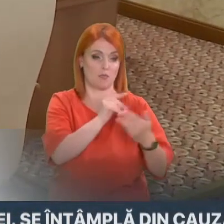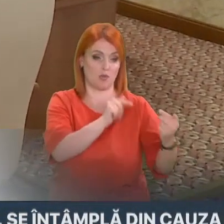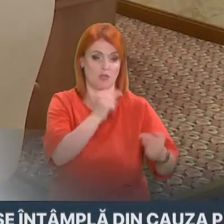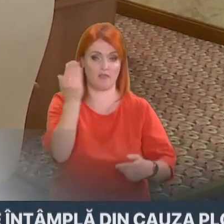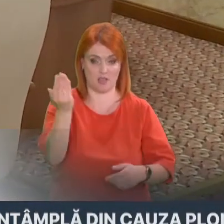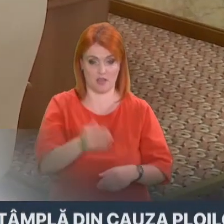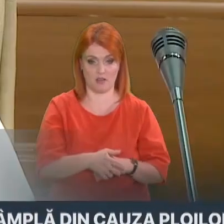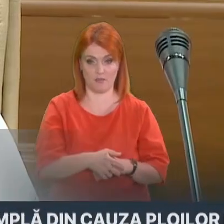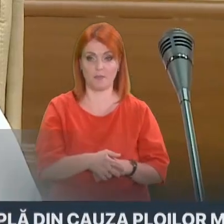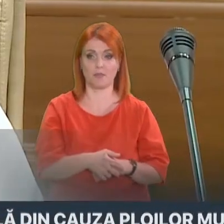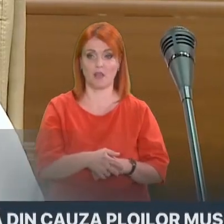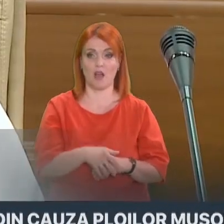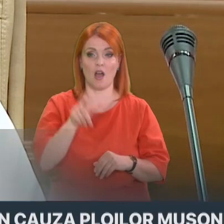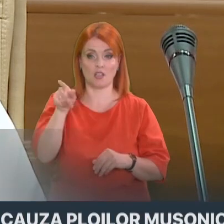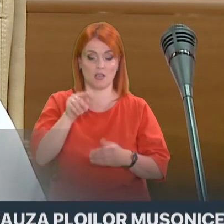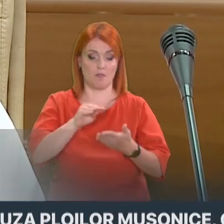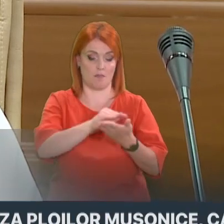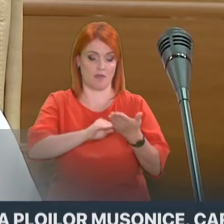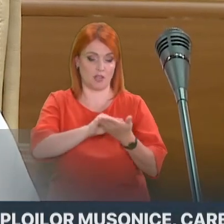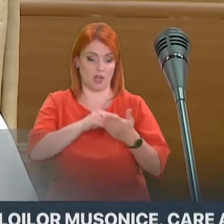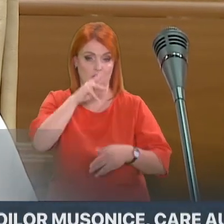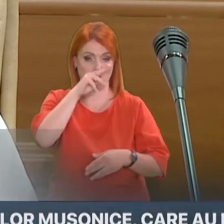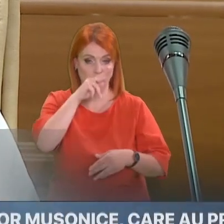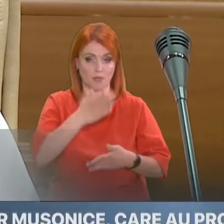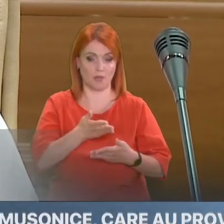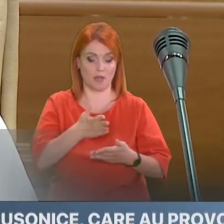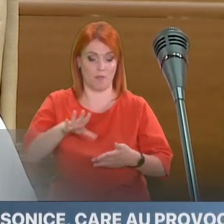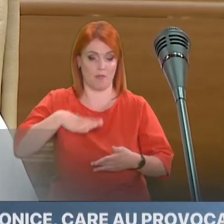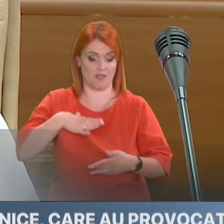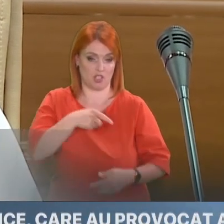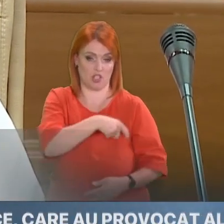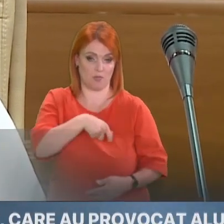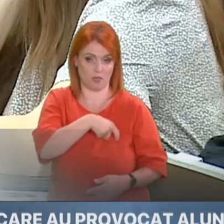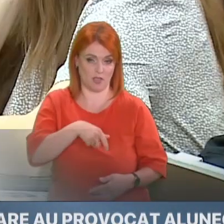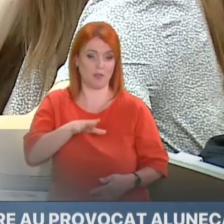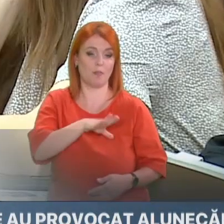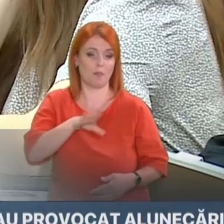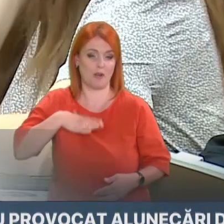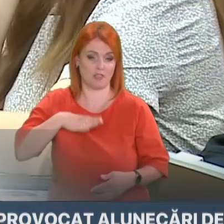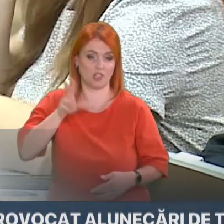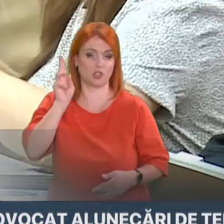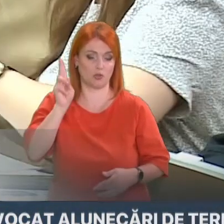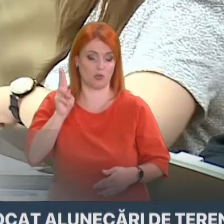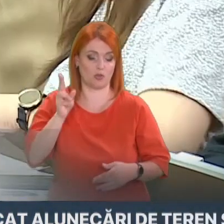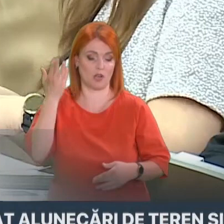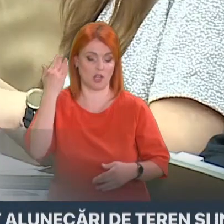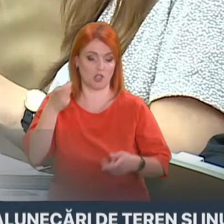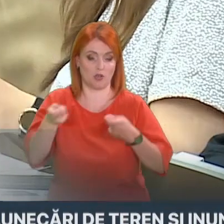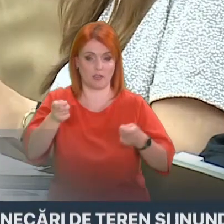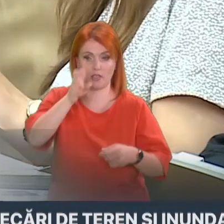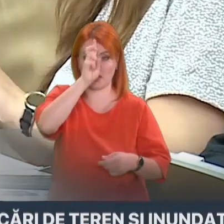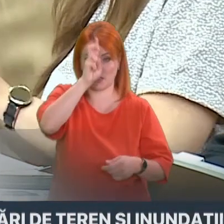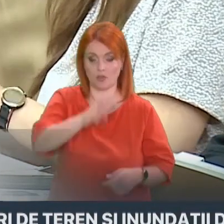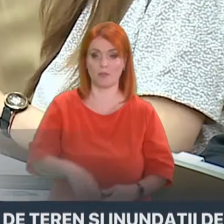repetând încă o dată, această regulă simplă a comunicării publice, fiindcă o sinceritate, o deschidere pe